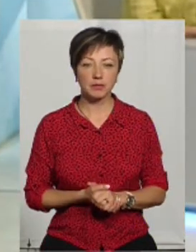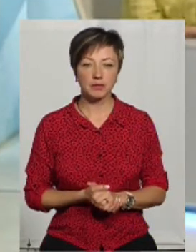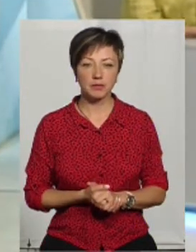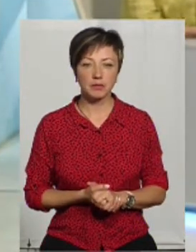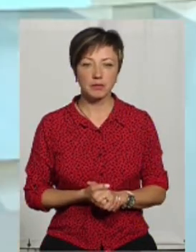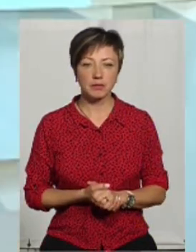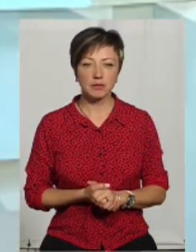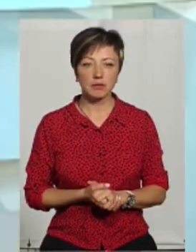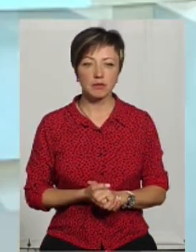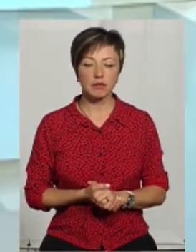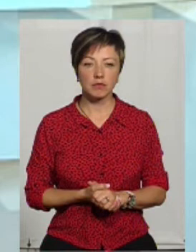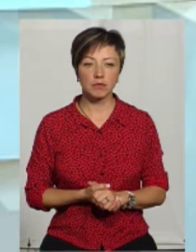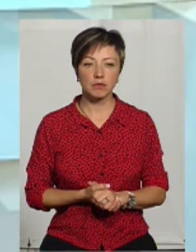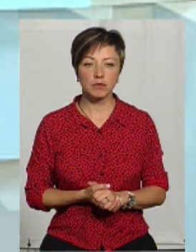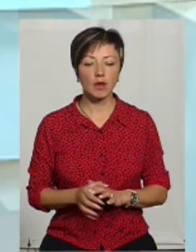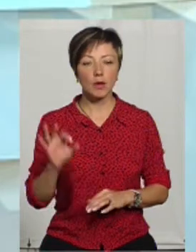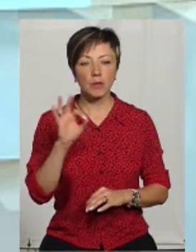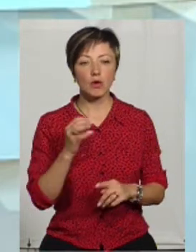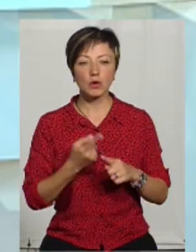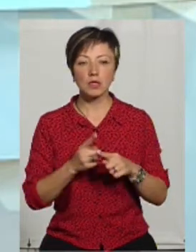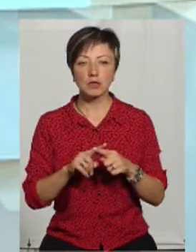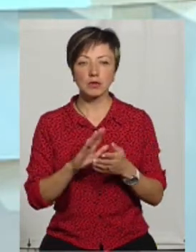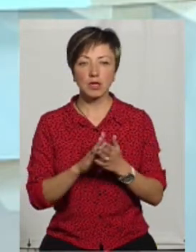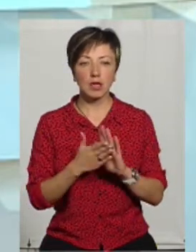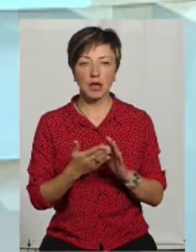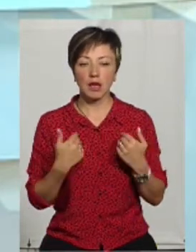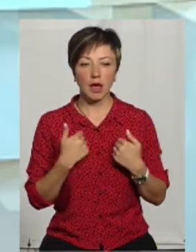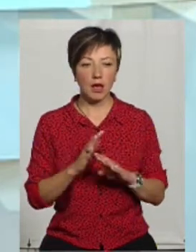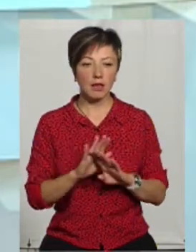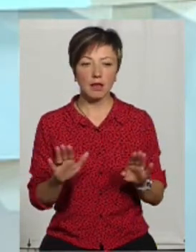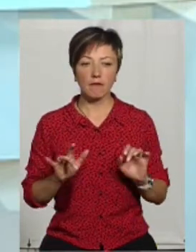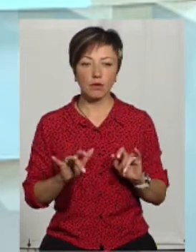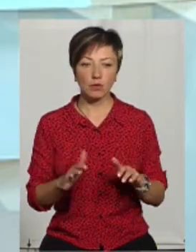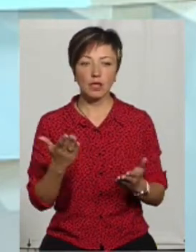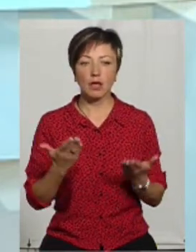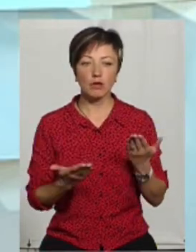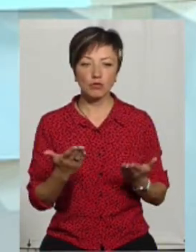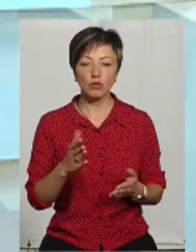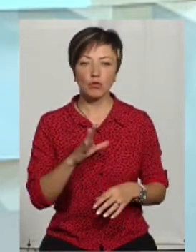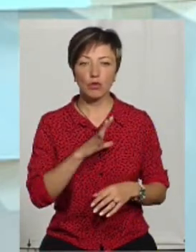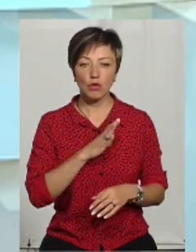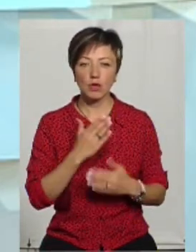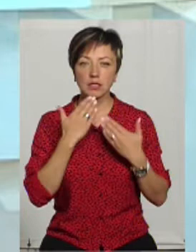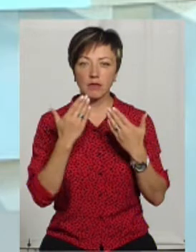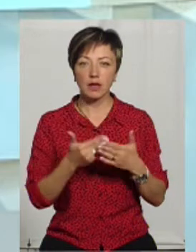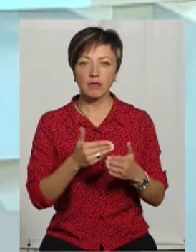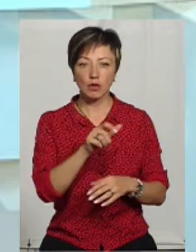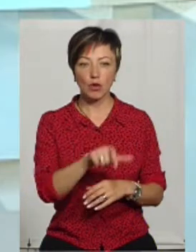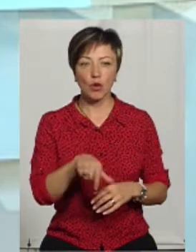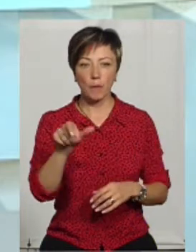запитання. Стосовно даної ситуації, я не в курсі, але, можливо, якщо було звернення від громадян,